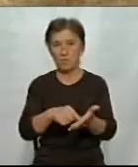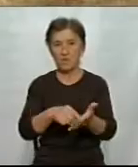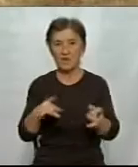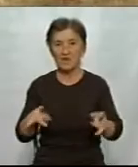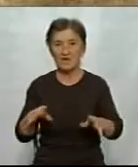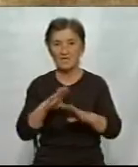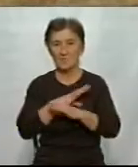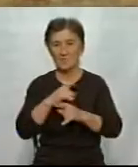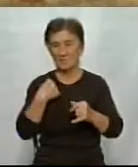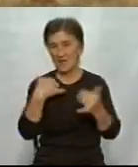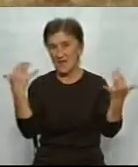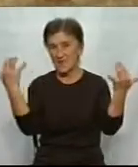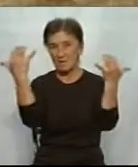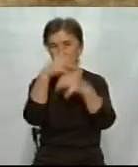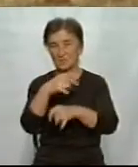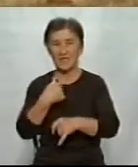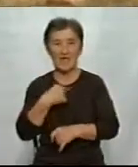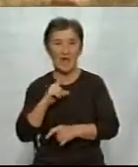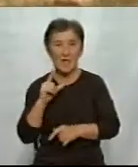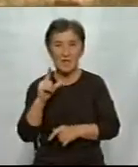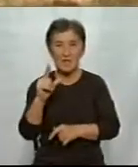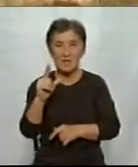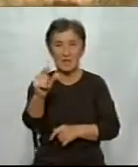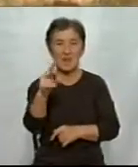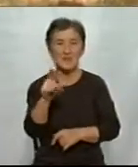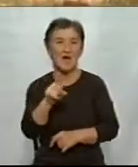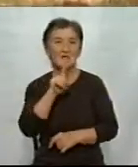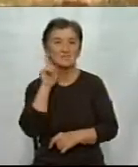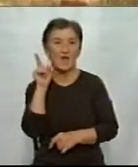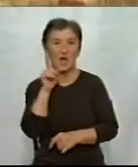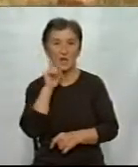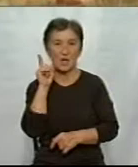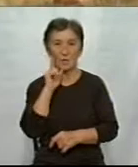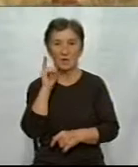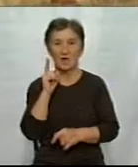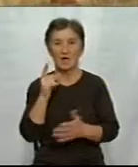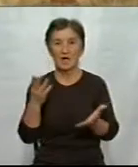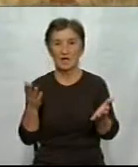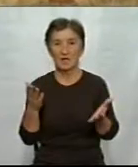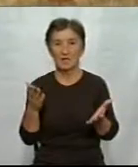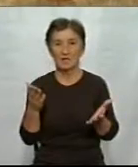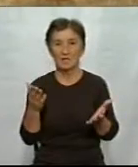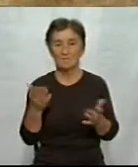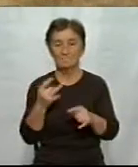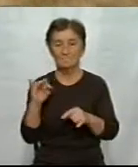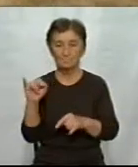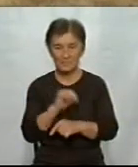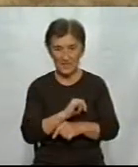Я її не побачив. Я на зелений, їхав всю, в грузові машини, і з мертва зона. І